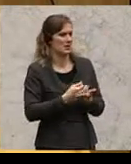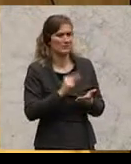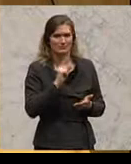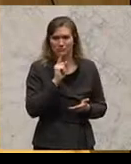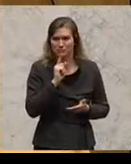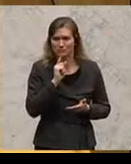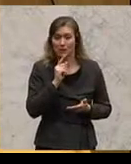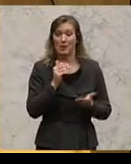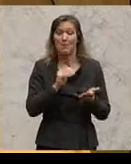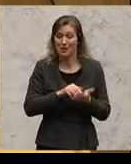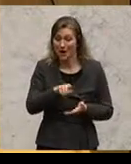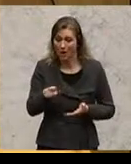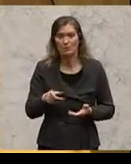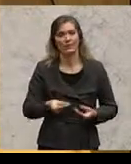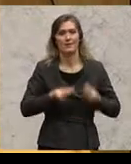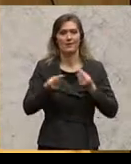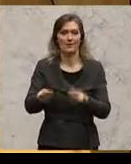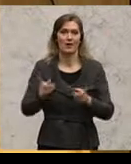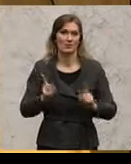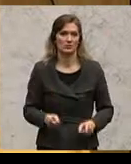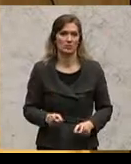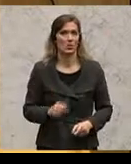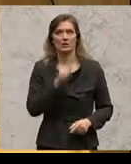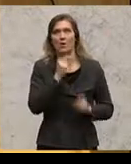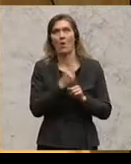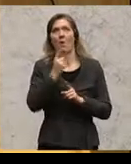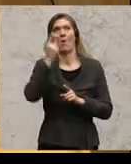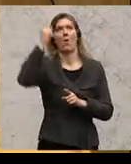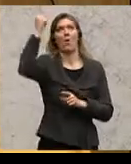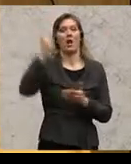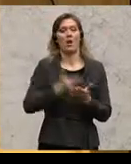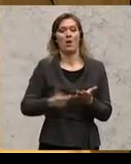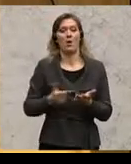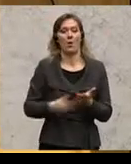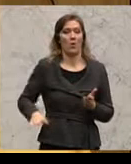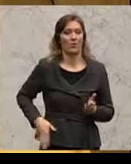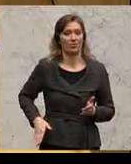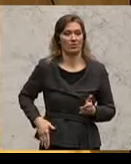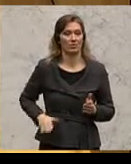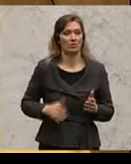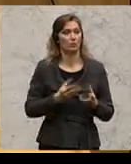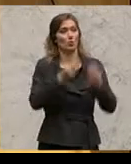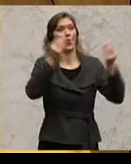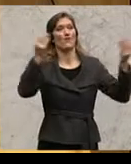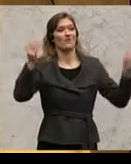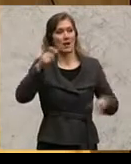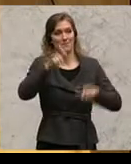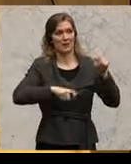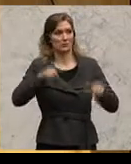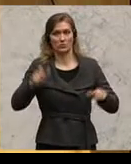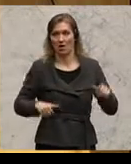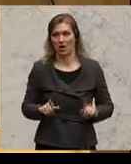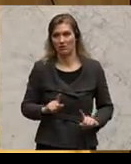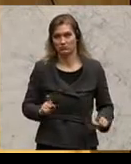gebraucht wird, und nicht in extrem hohen Gehältern für überbordendes Personal und für